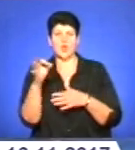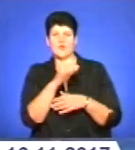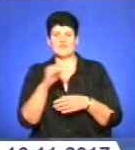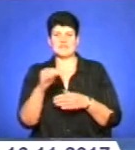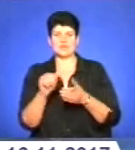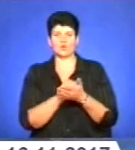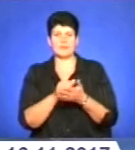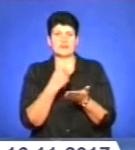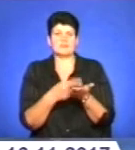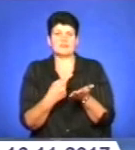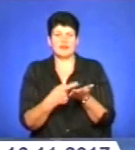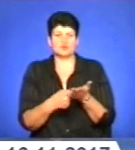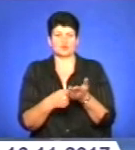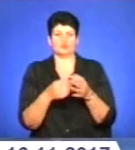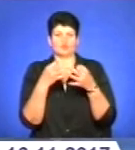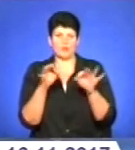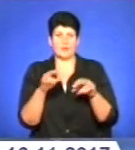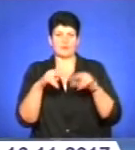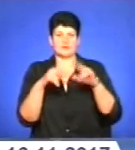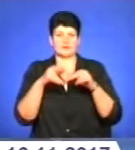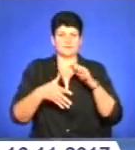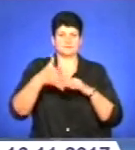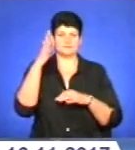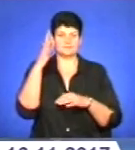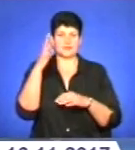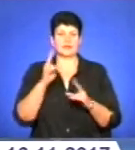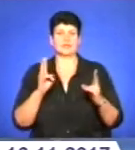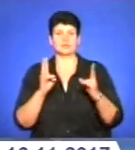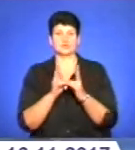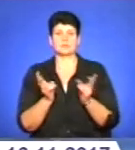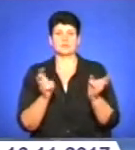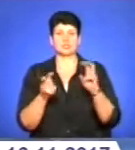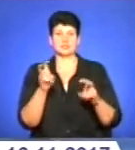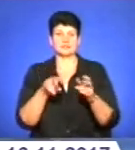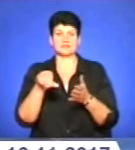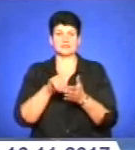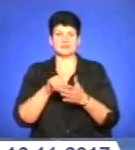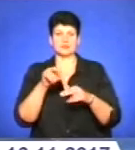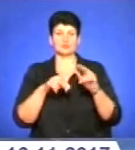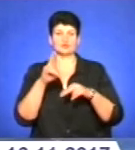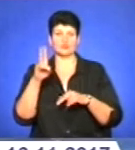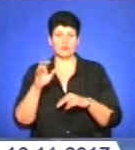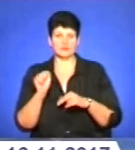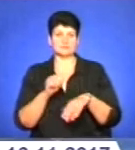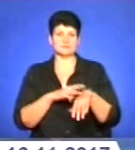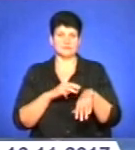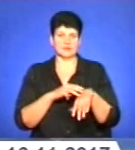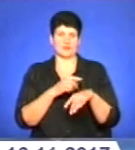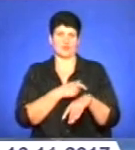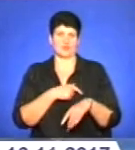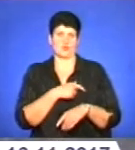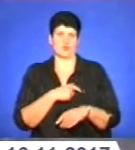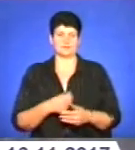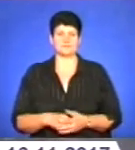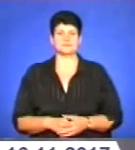які підтверджують дозвіл на будівництво багатоповерхівки. На зустріч прийшли представники забудовника, правоохоронних органів і депутати.